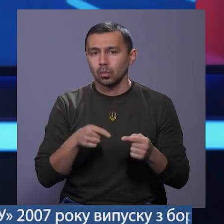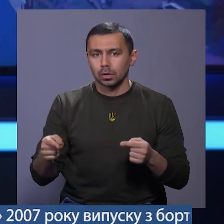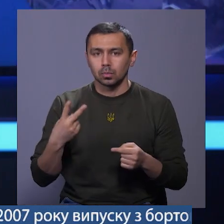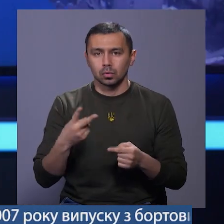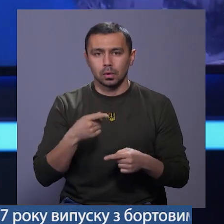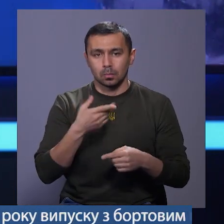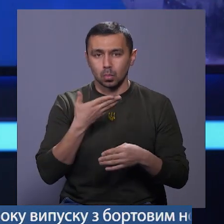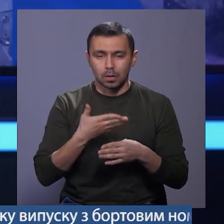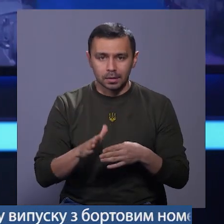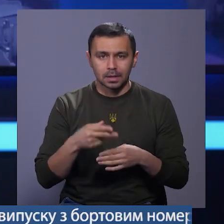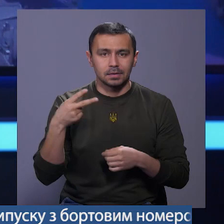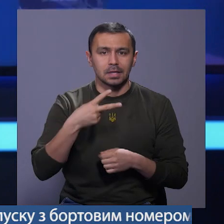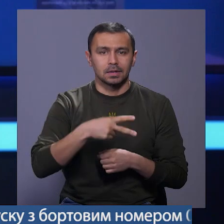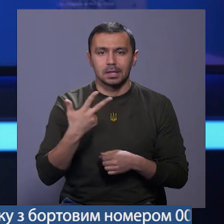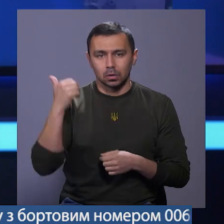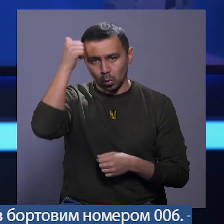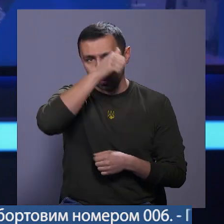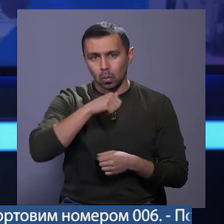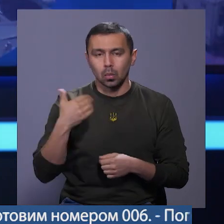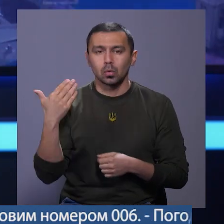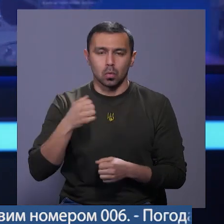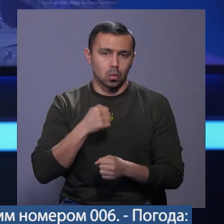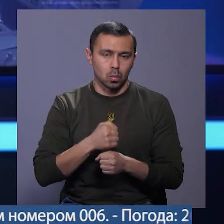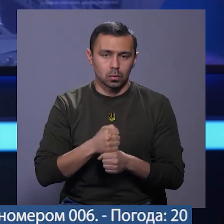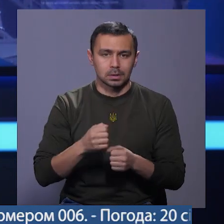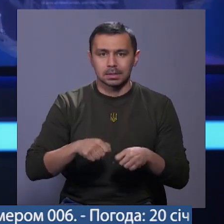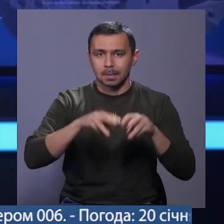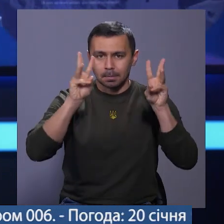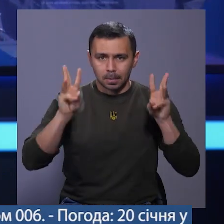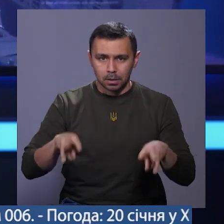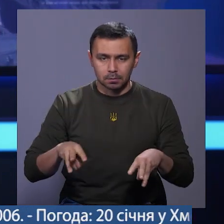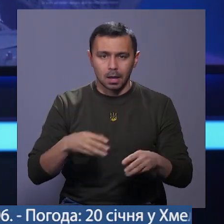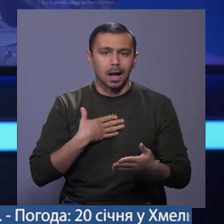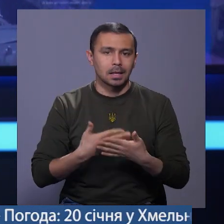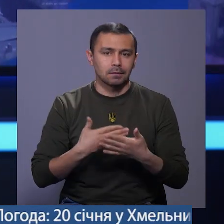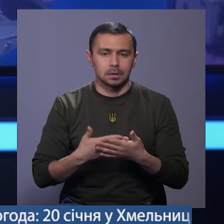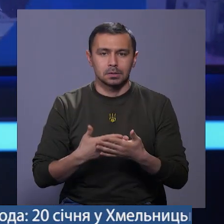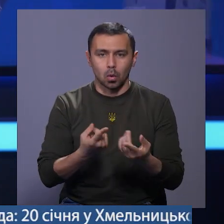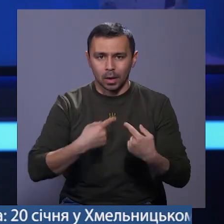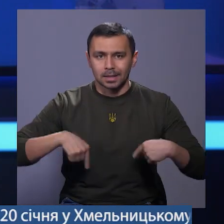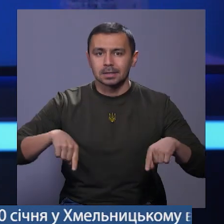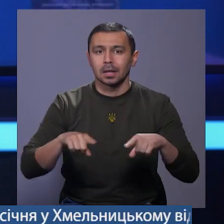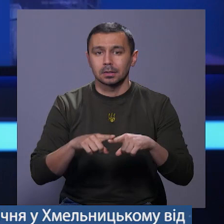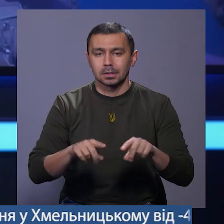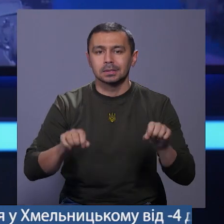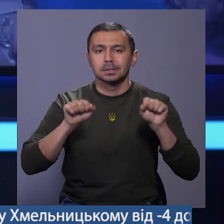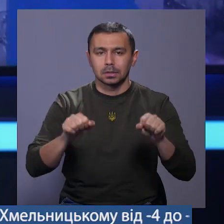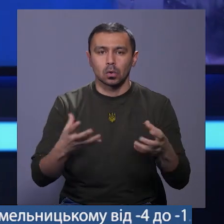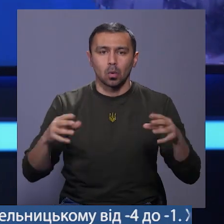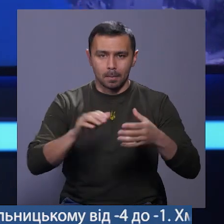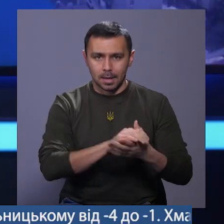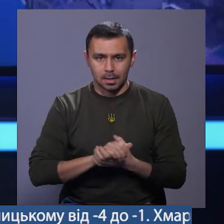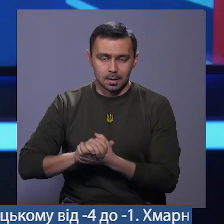другої половини 2023 року його роботу забезпечували активісти громадської організації «Захист об